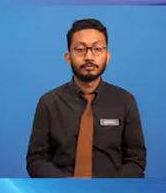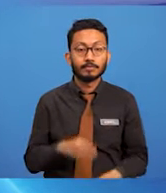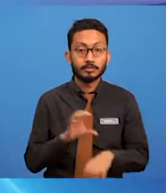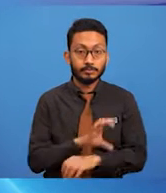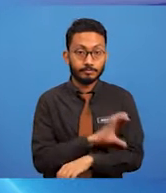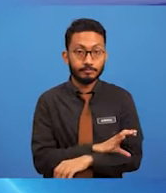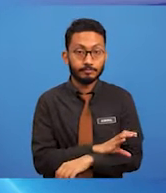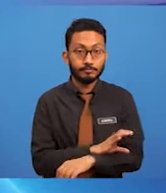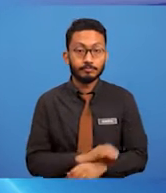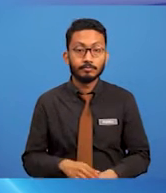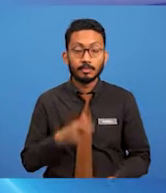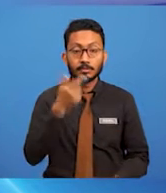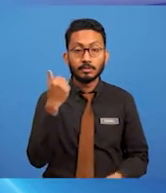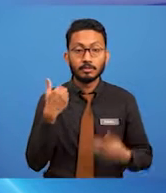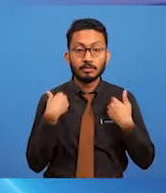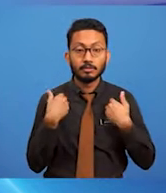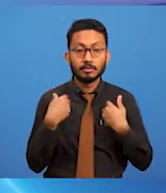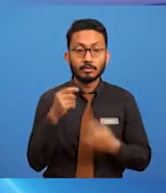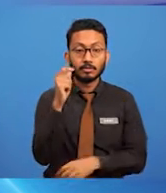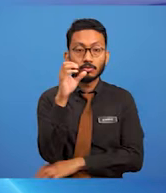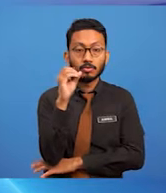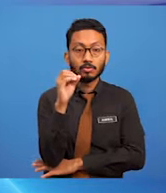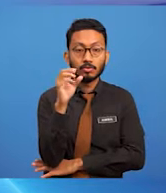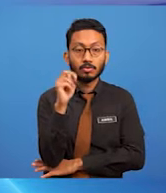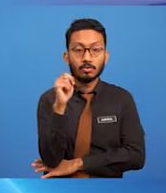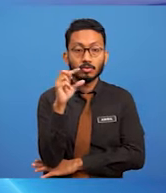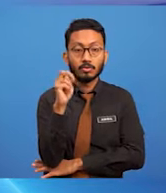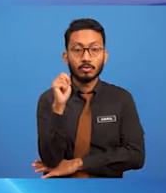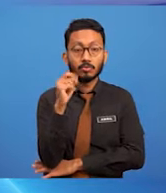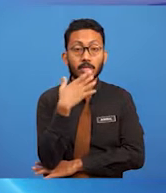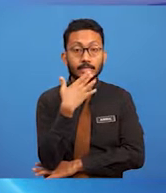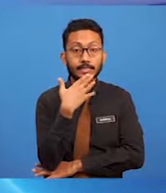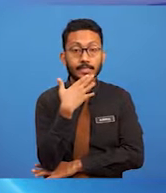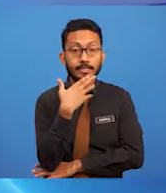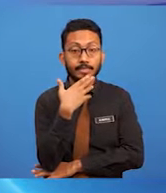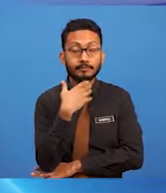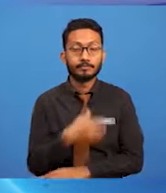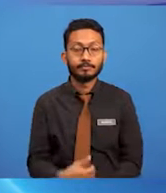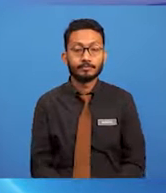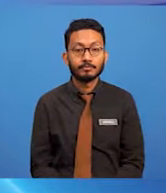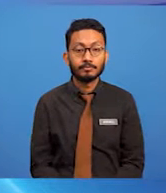tona warna yang berubah ataupun shade of color.